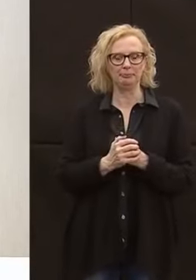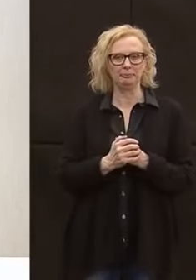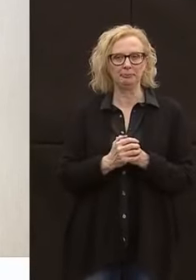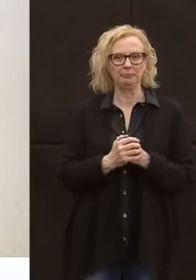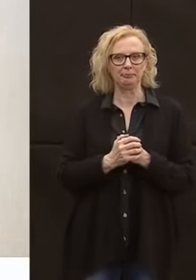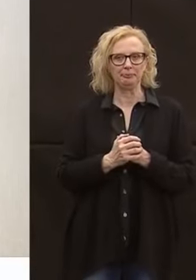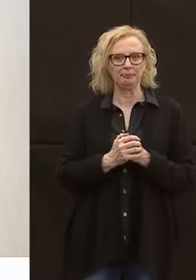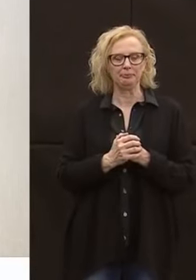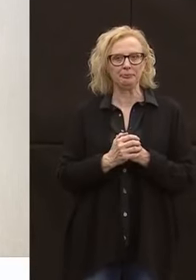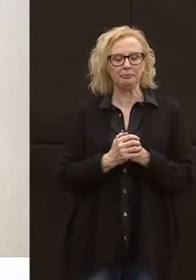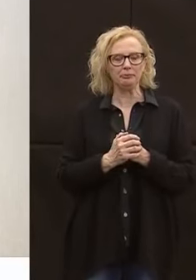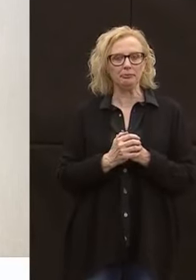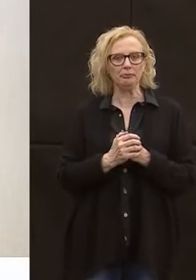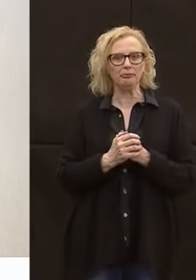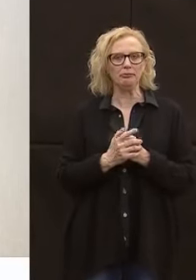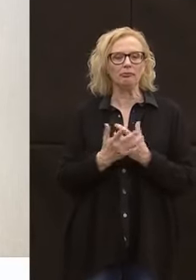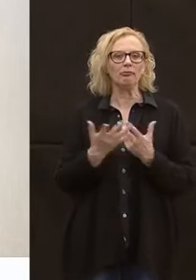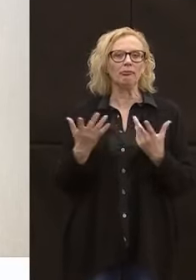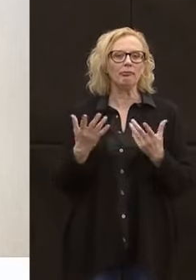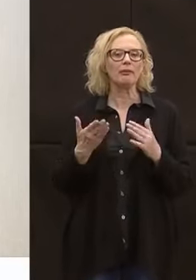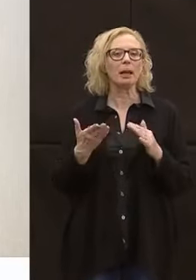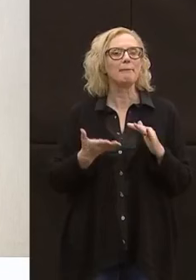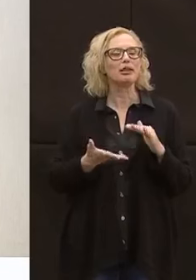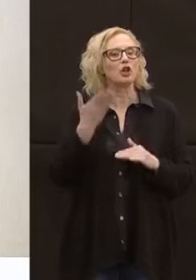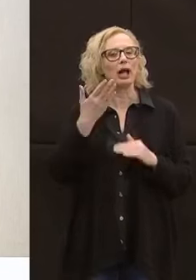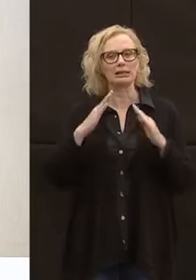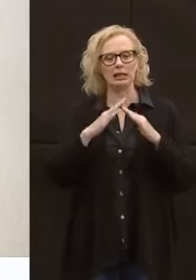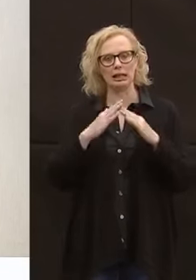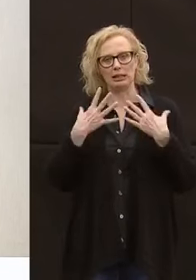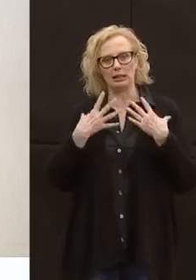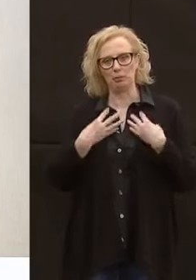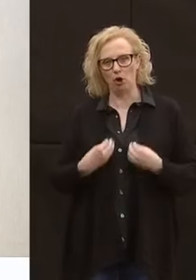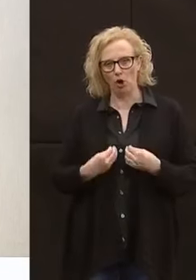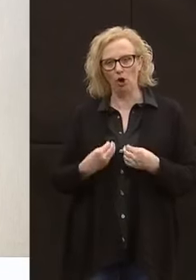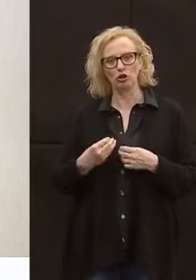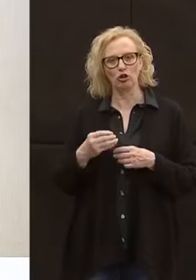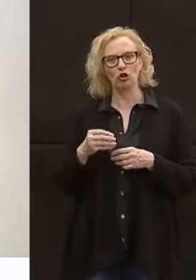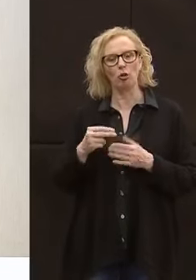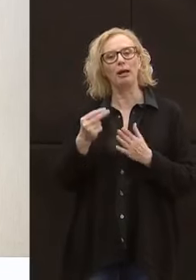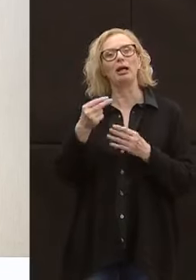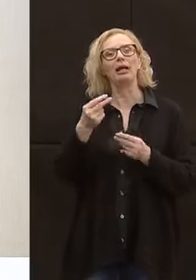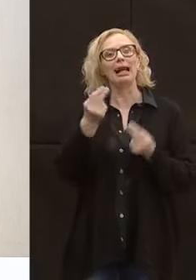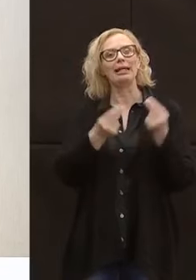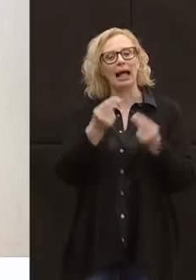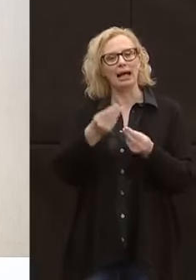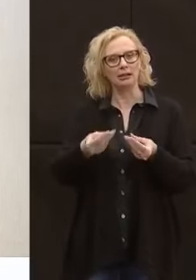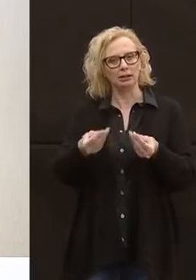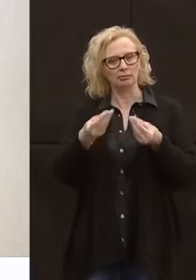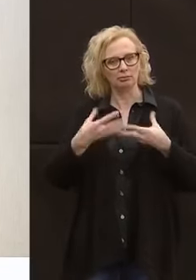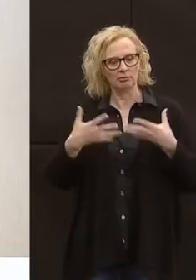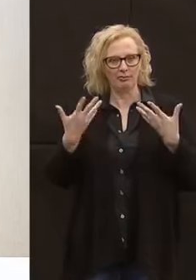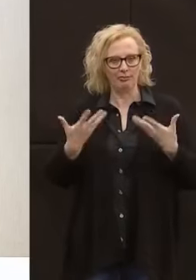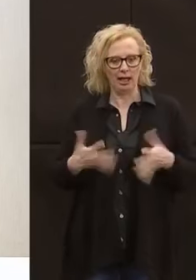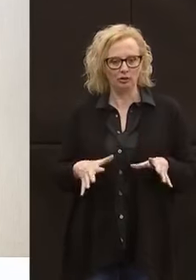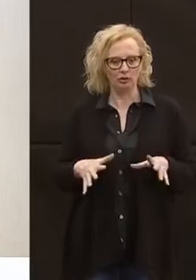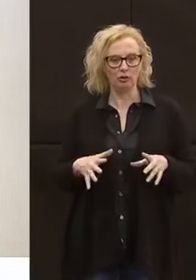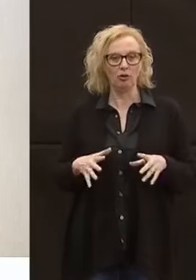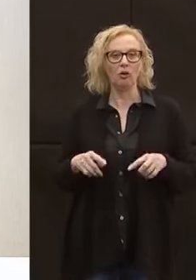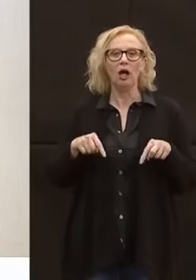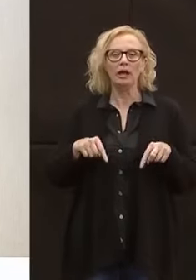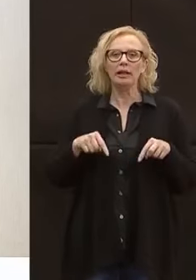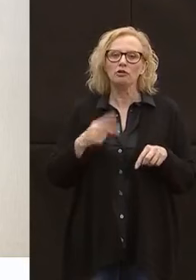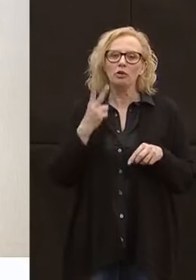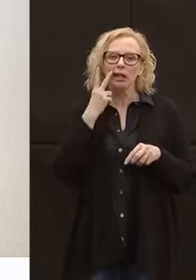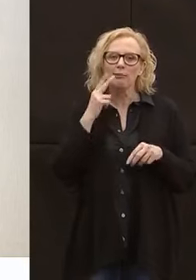Evidentemente diciamo che la maggior parte dell'RSA ha fornito questo dato e noi oggi, dal punto di vista del